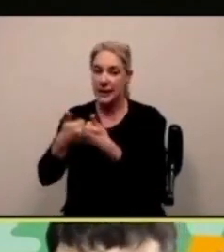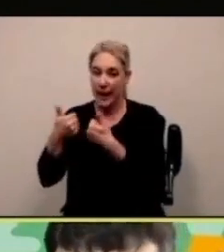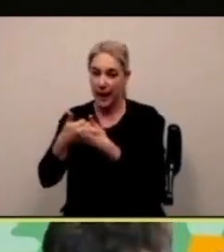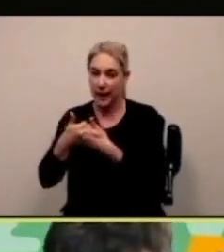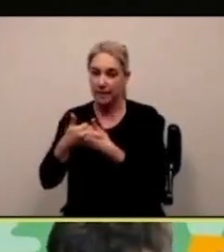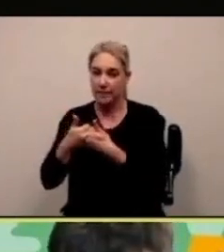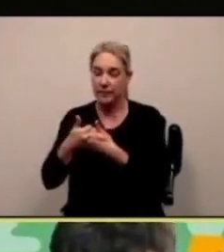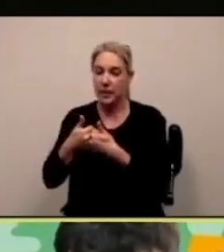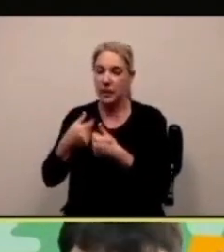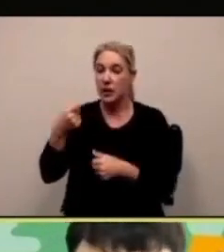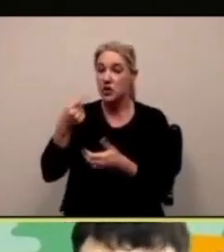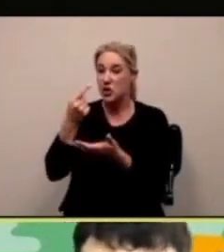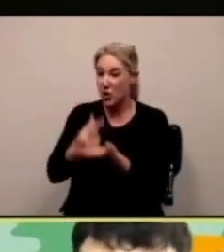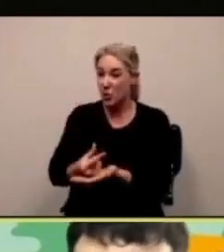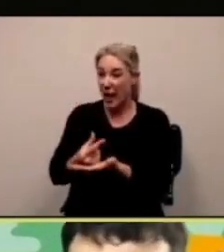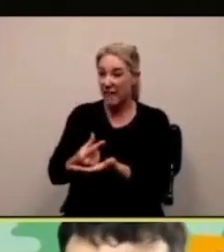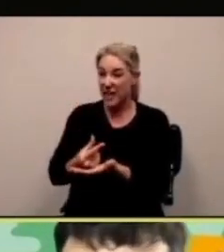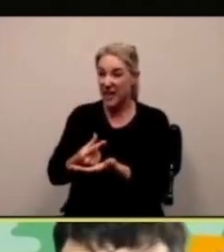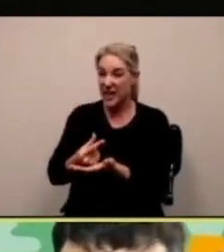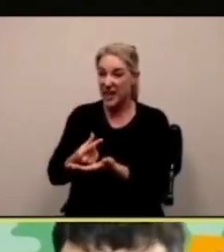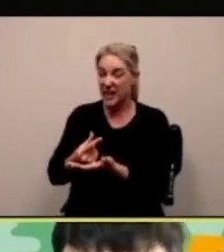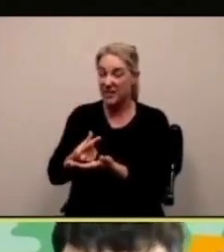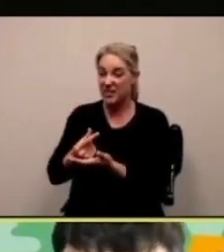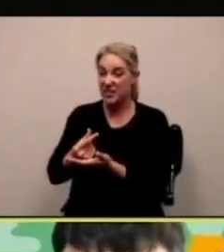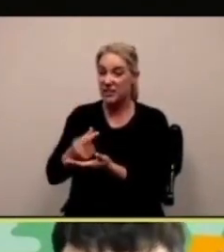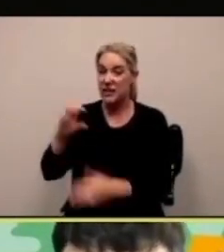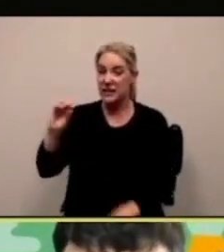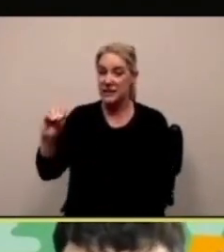è quel gioco di biliardo